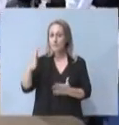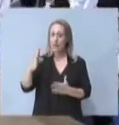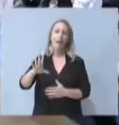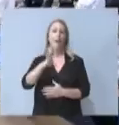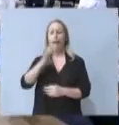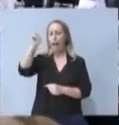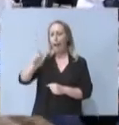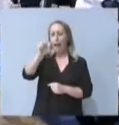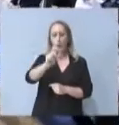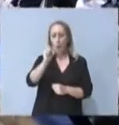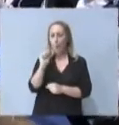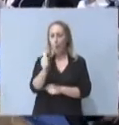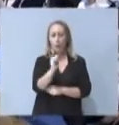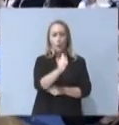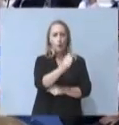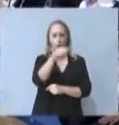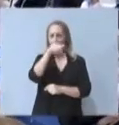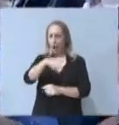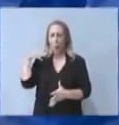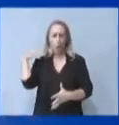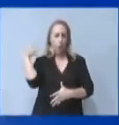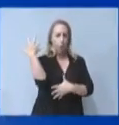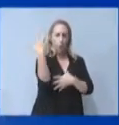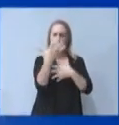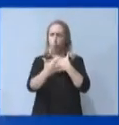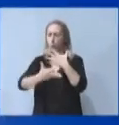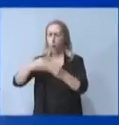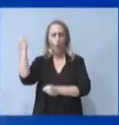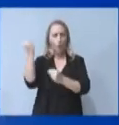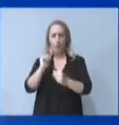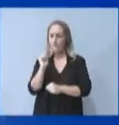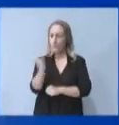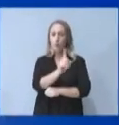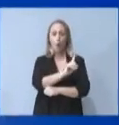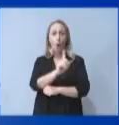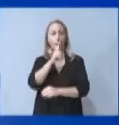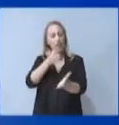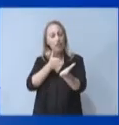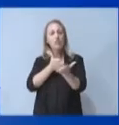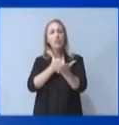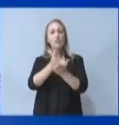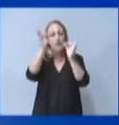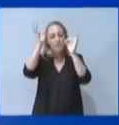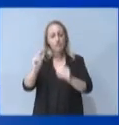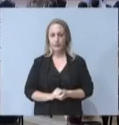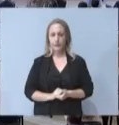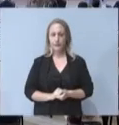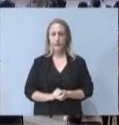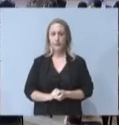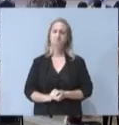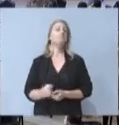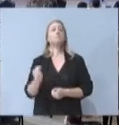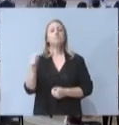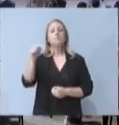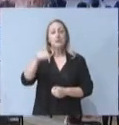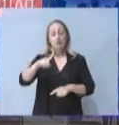αντιμετωπίσει μόνος αυτή την πρωτοφανή θύελα και με δίκαιο τρόπο κάναμε πράξη αυτή τη δέσμευσή μας. Σήμερα, η